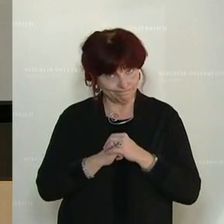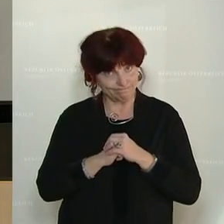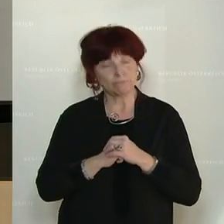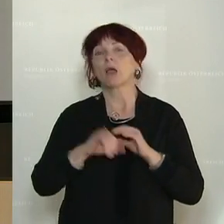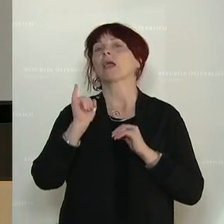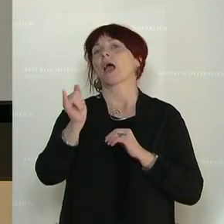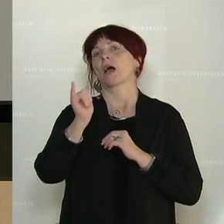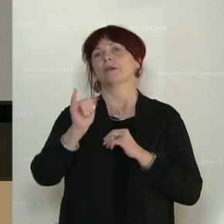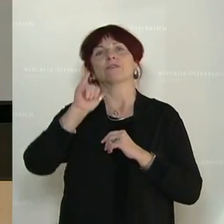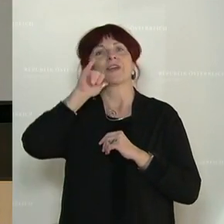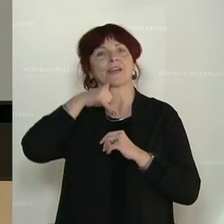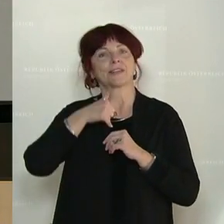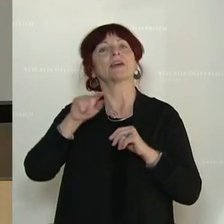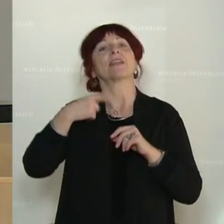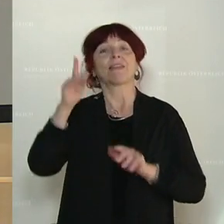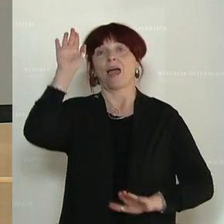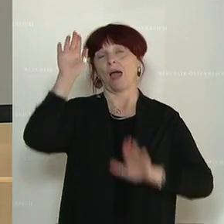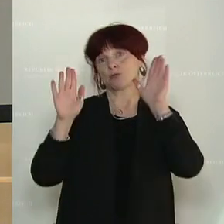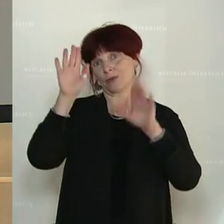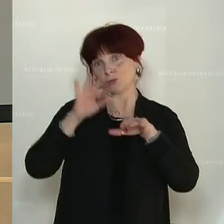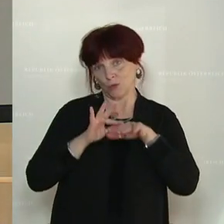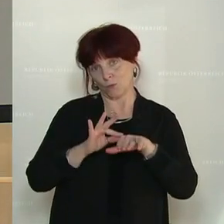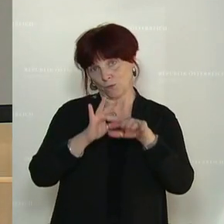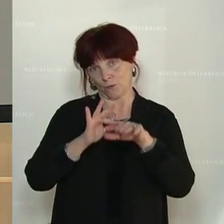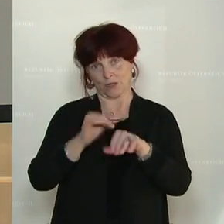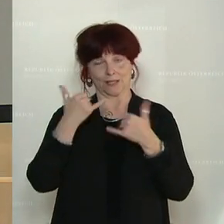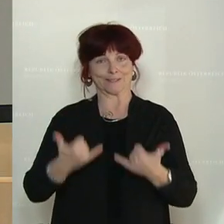werden wir jetzt die Abstimmungen durchführen.